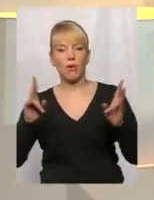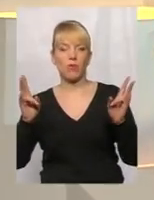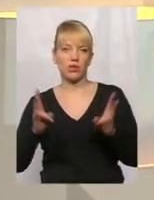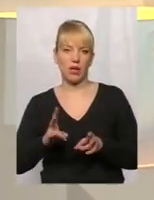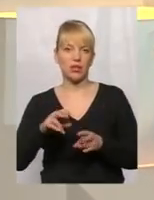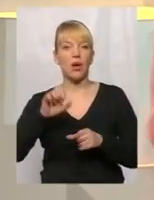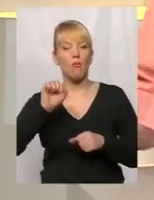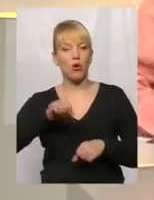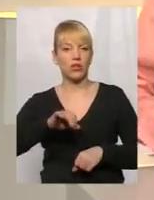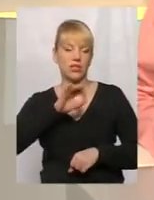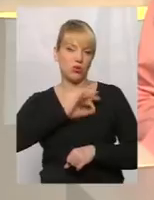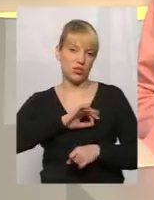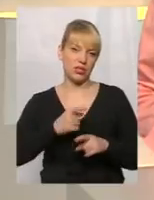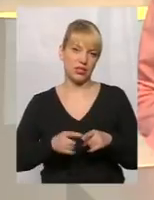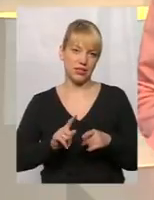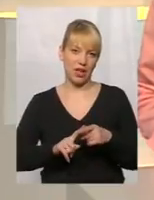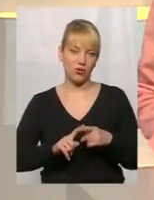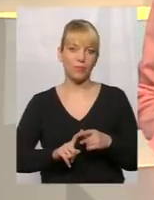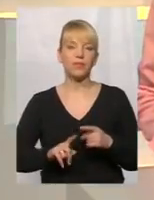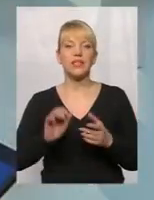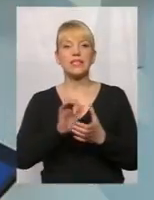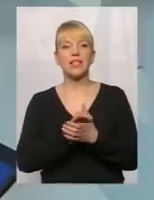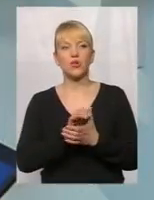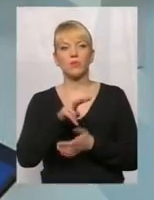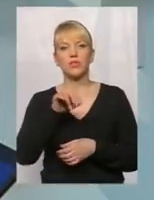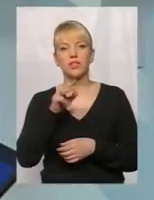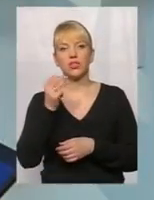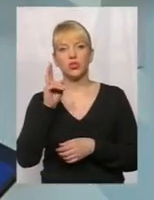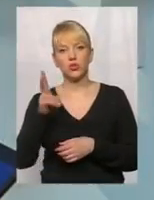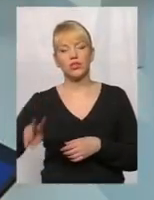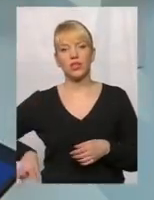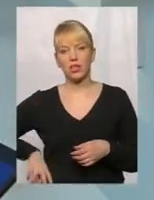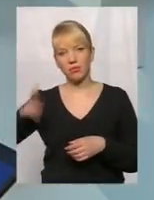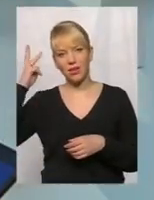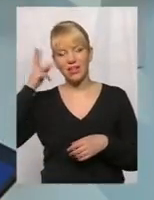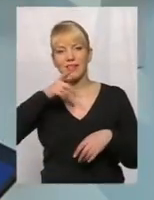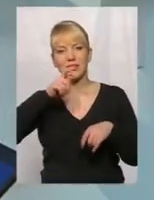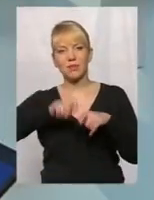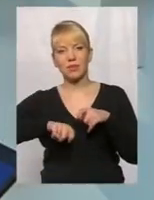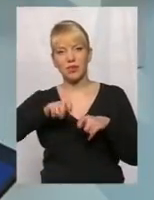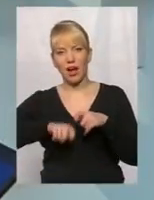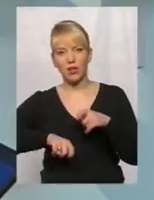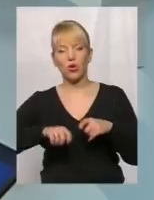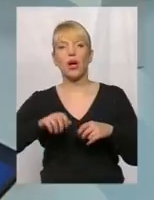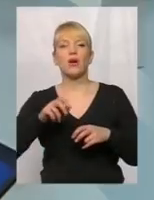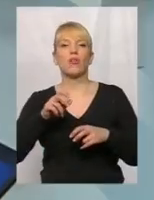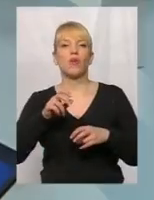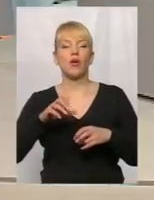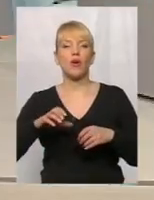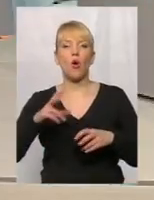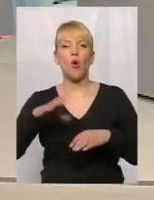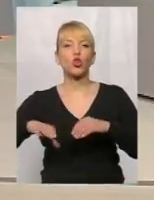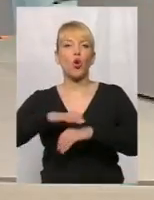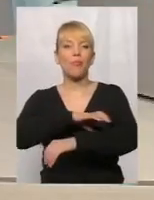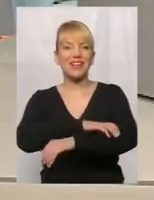скористатися нею. Знайомтеся. Ігор Ліщук – директор Хмельницького державного експериментального протезно-ортопедичного підприємства, Світлана